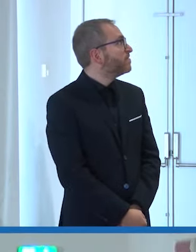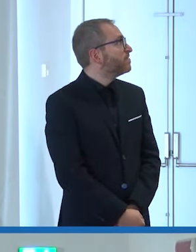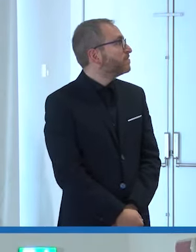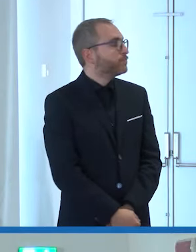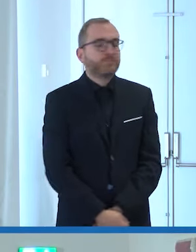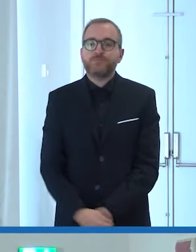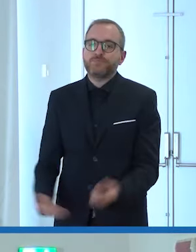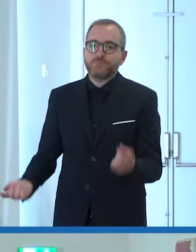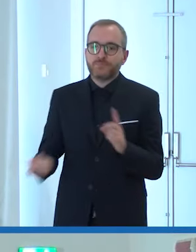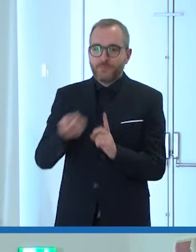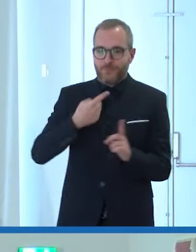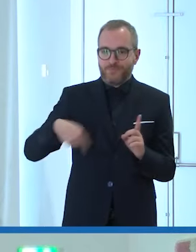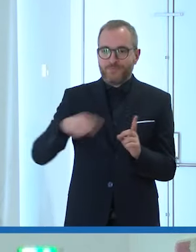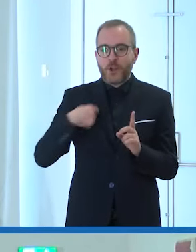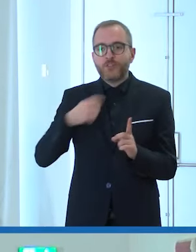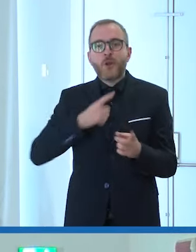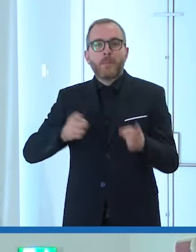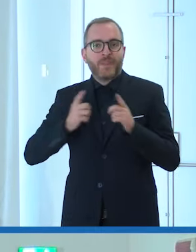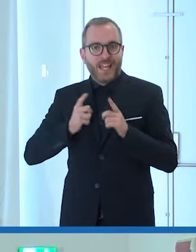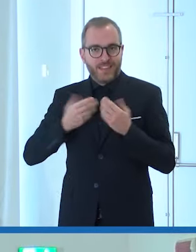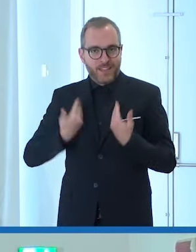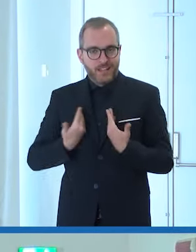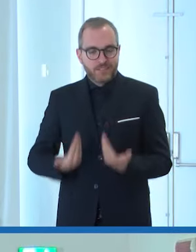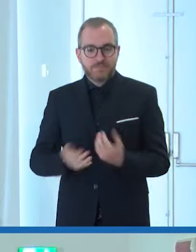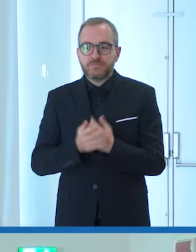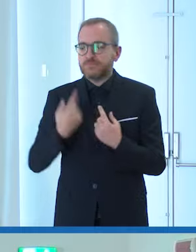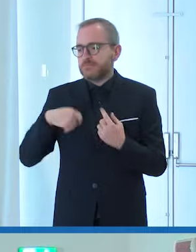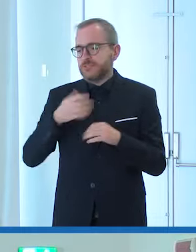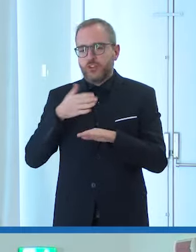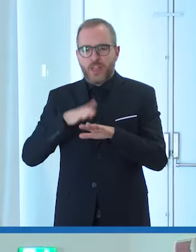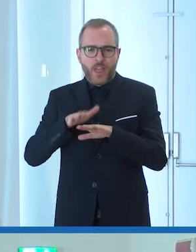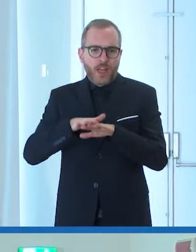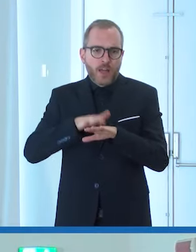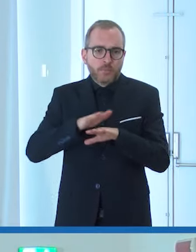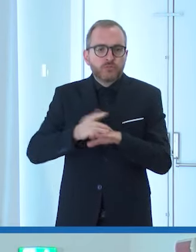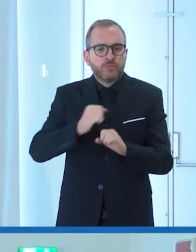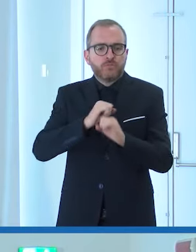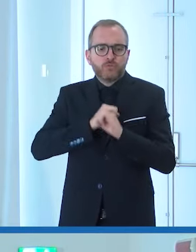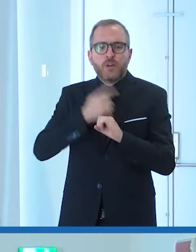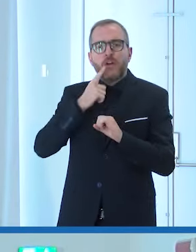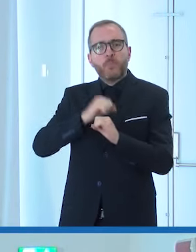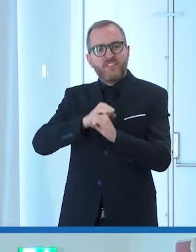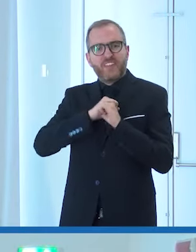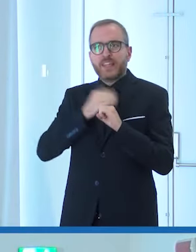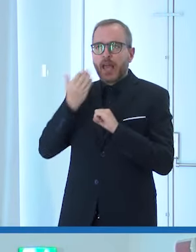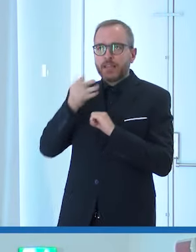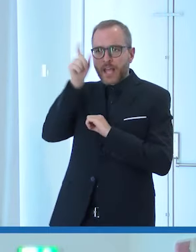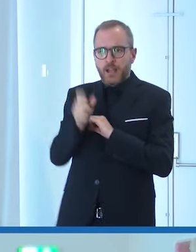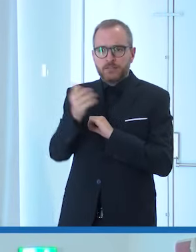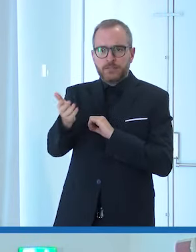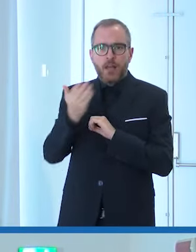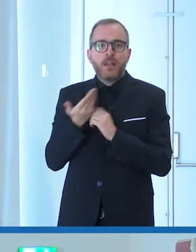noi siamo militari abituati a giurare fedeltà alla patria e